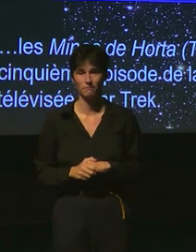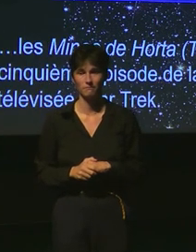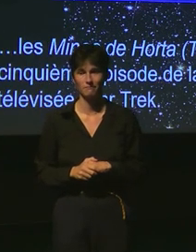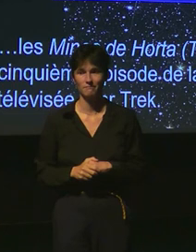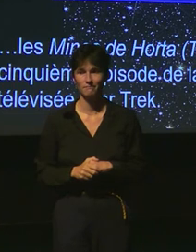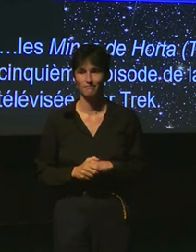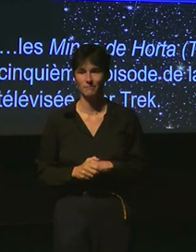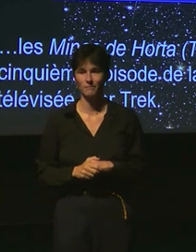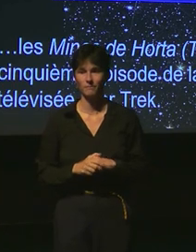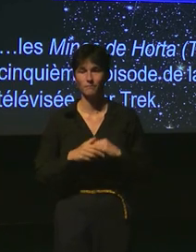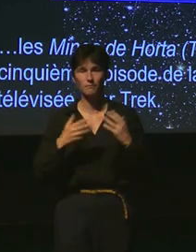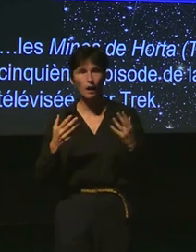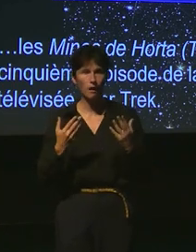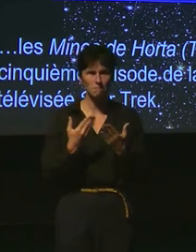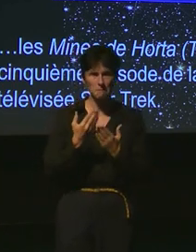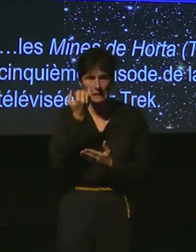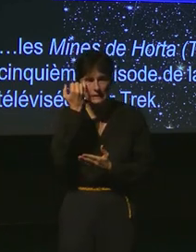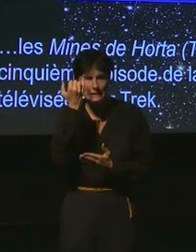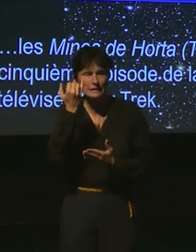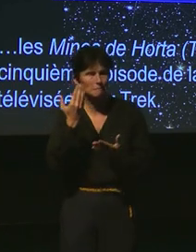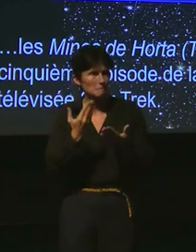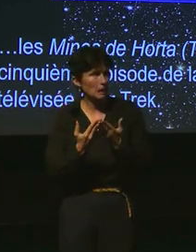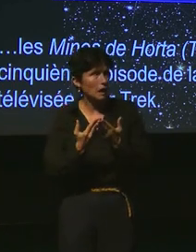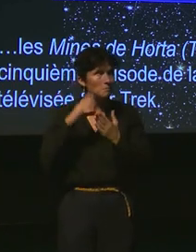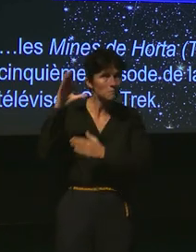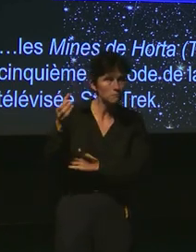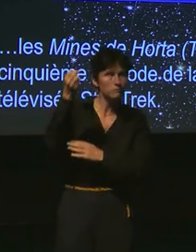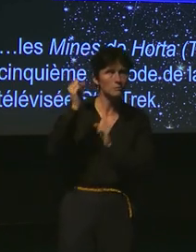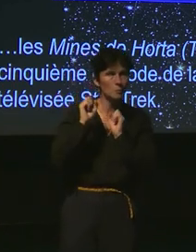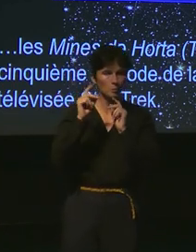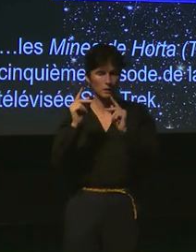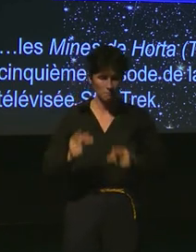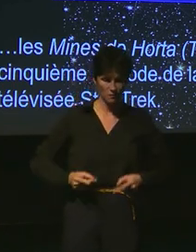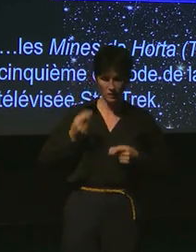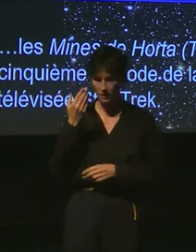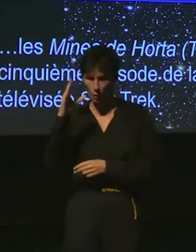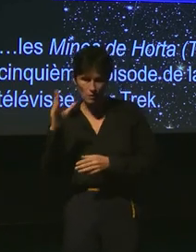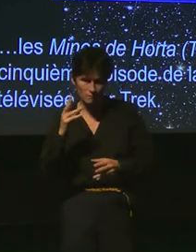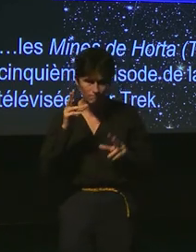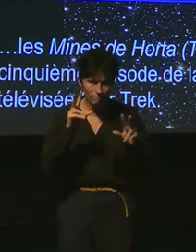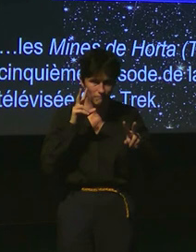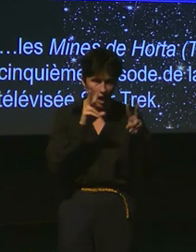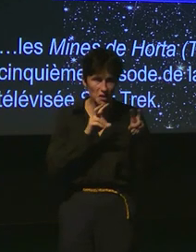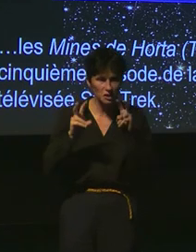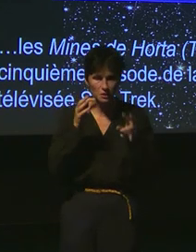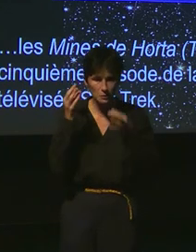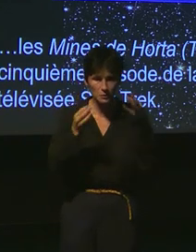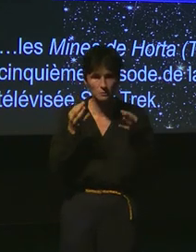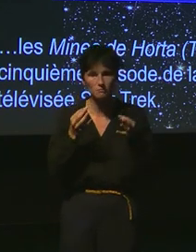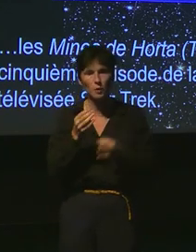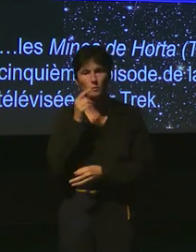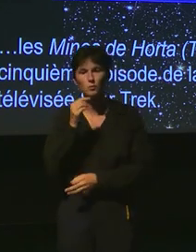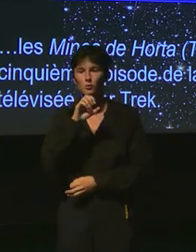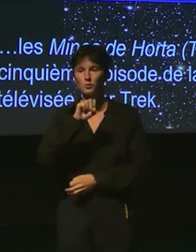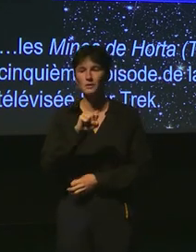et bien en tout cette idée et cherchons d'autres formes d'ébut alors j'en prêtais une signe le point de vue de Carl Sagan